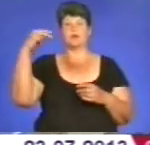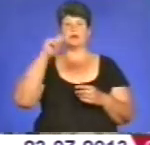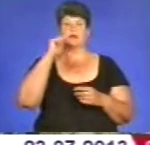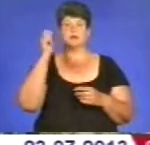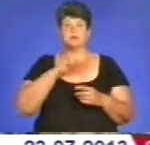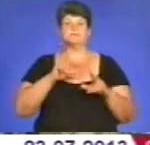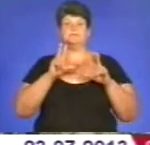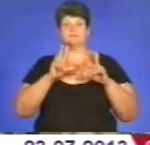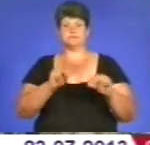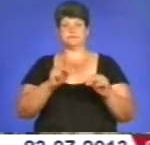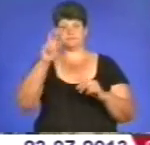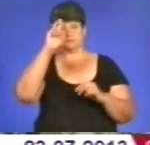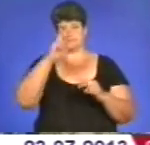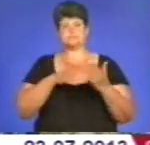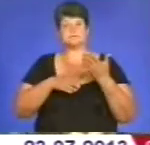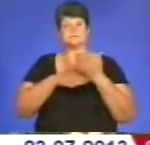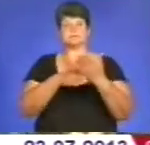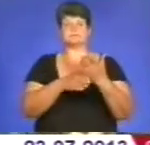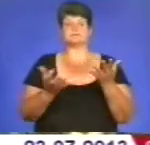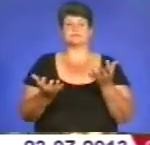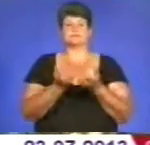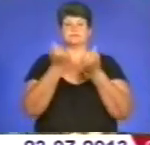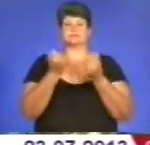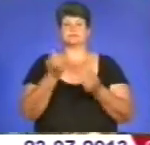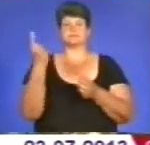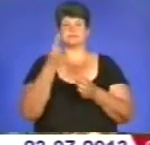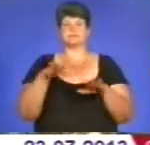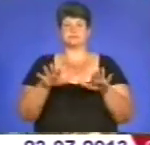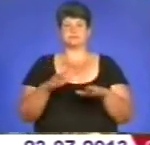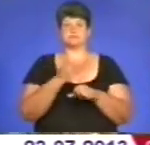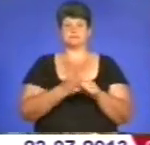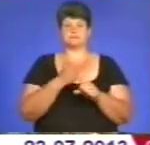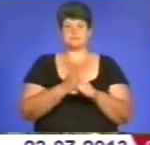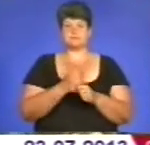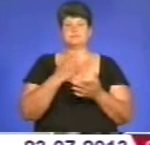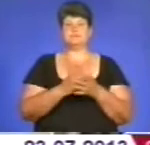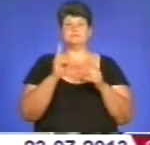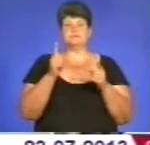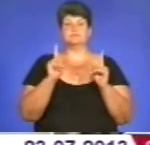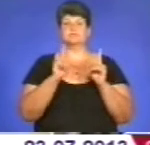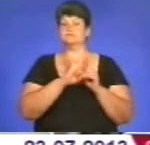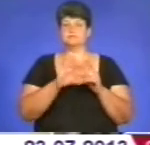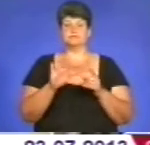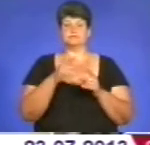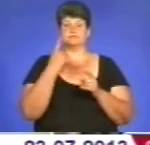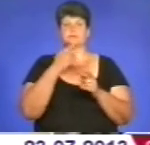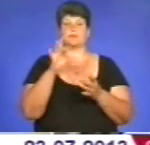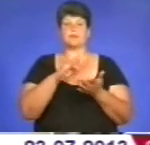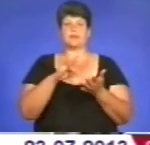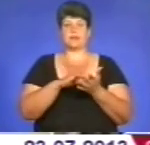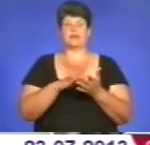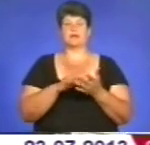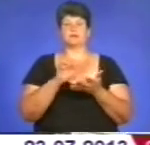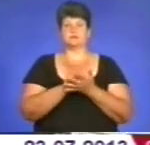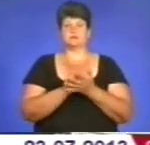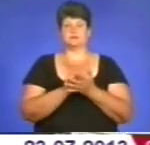обіцяє, держава допоможе знайти перше місце праці. Йдеться не лише про центри зайнятості. Безробіття скоротить